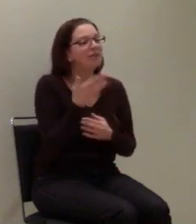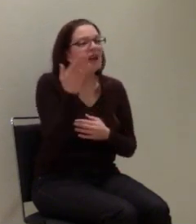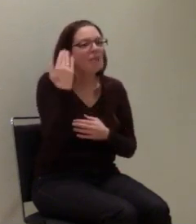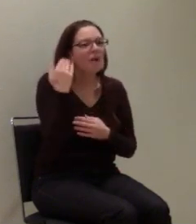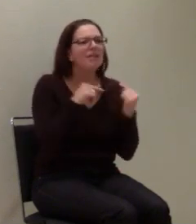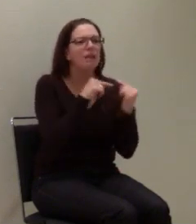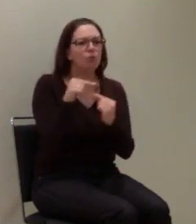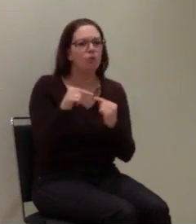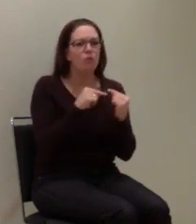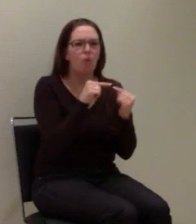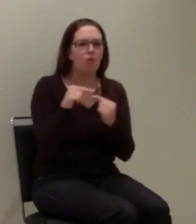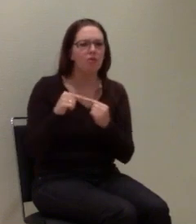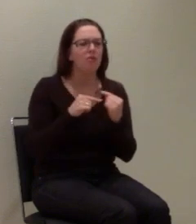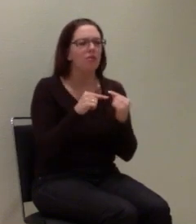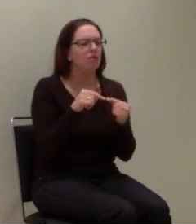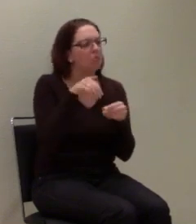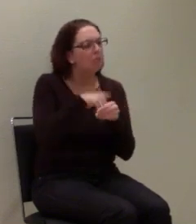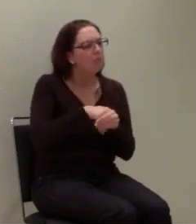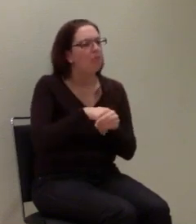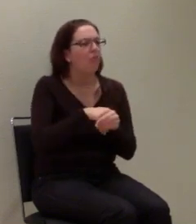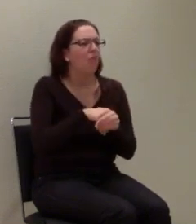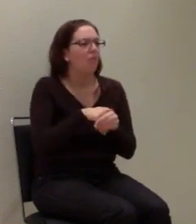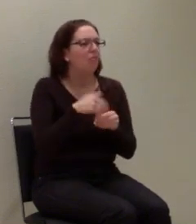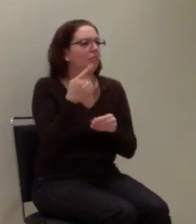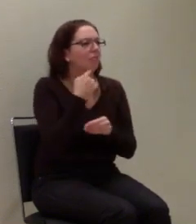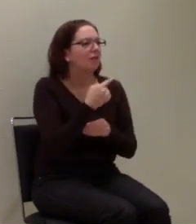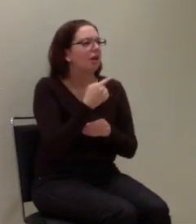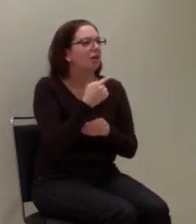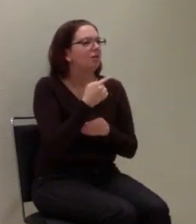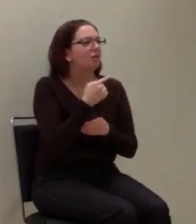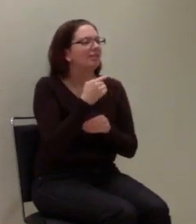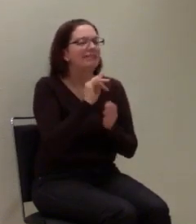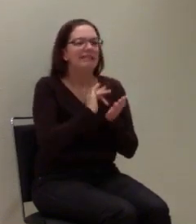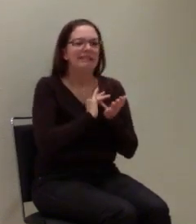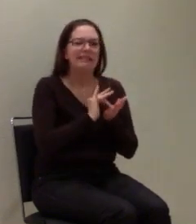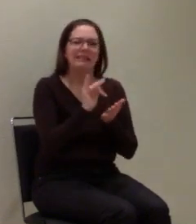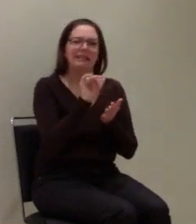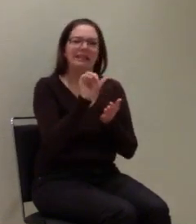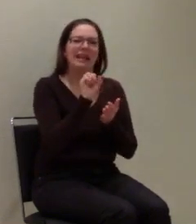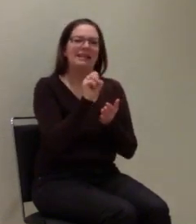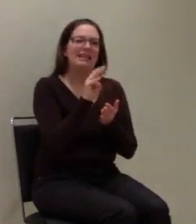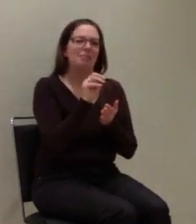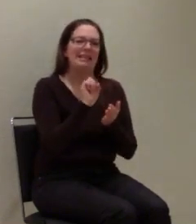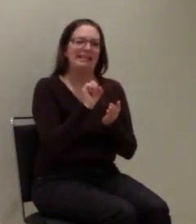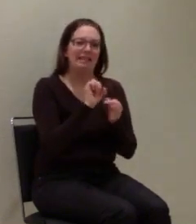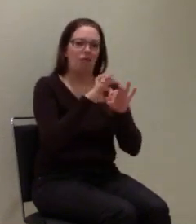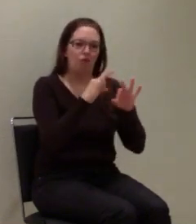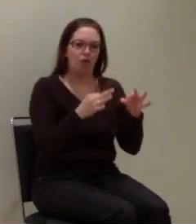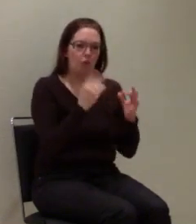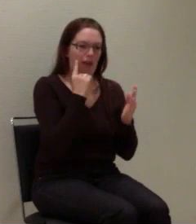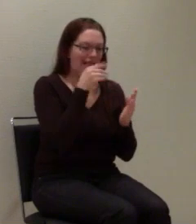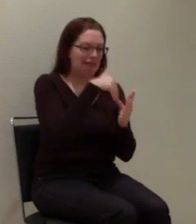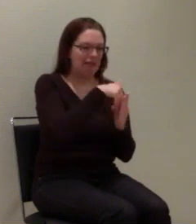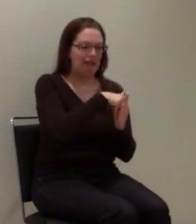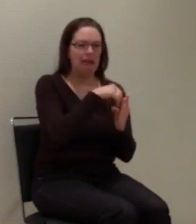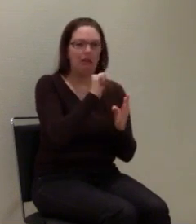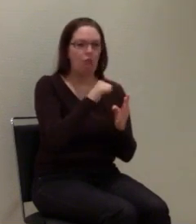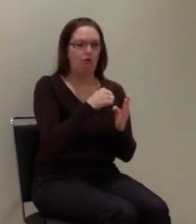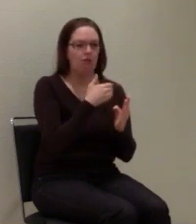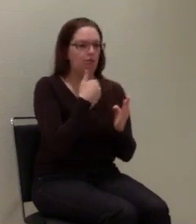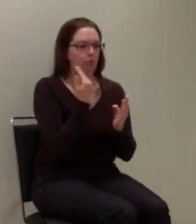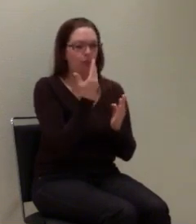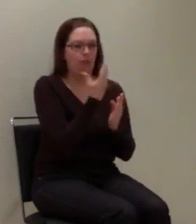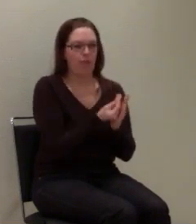die Diskussion unter den Betroffenen war, dass die Funktion des reinen SMS, dass das überhaupt nicht mehr aufgeladen wird,